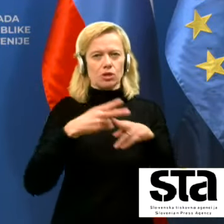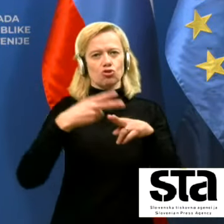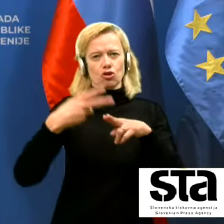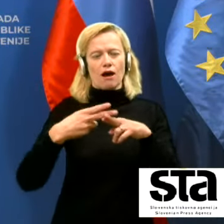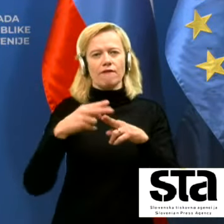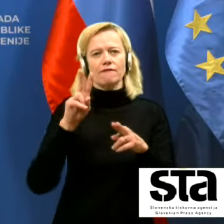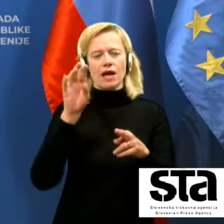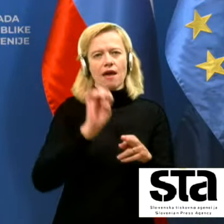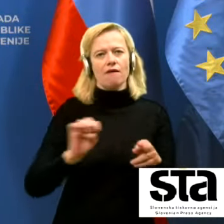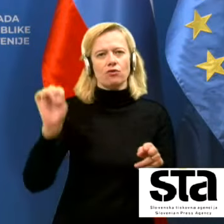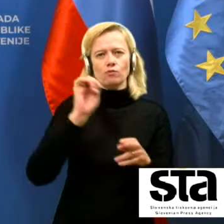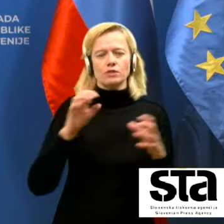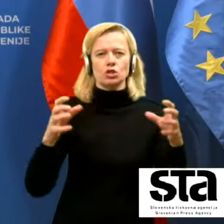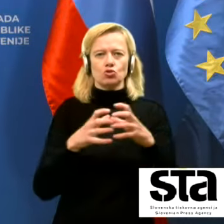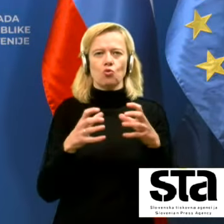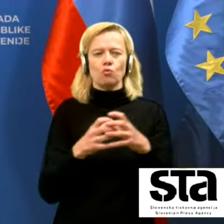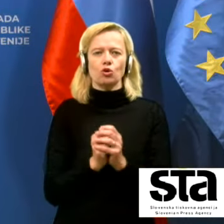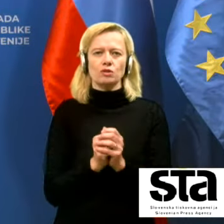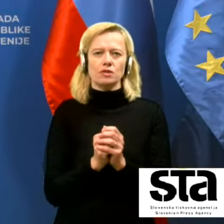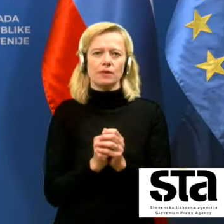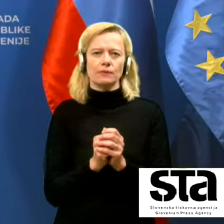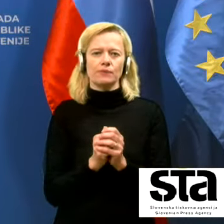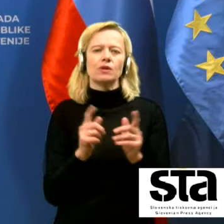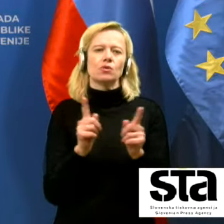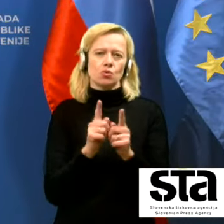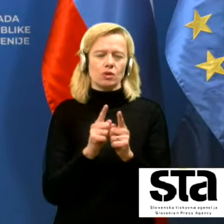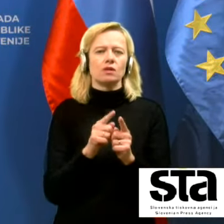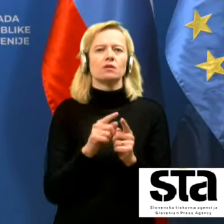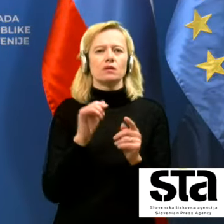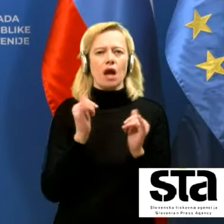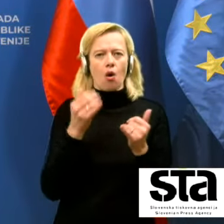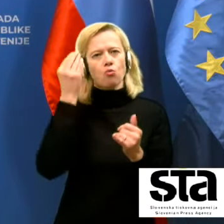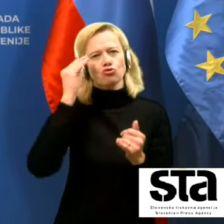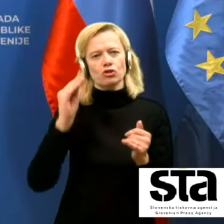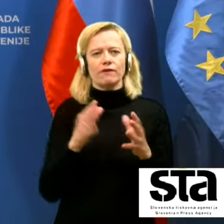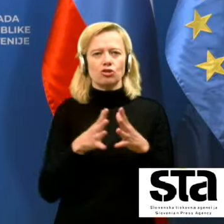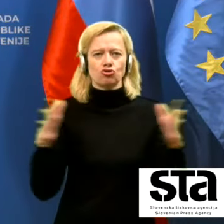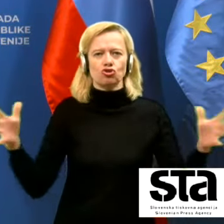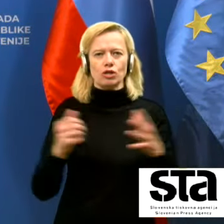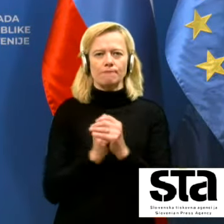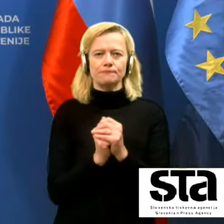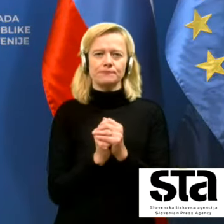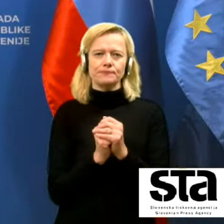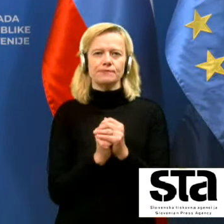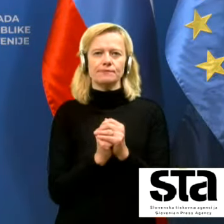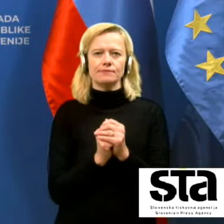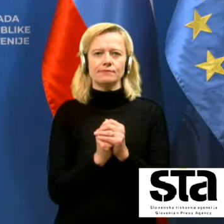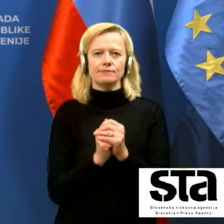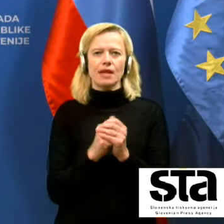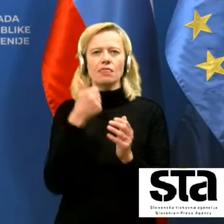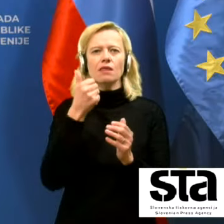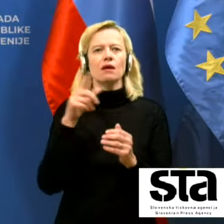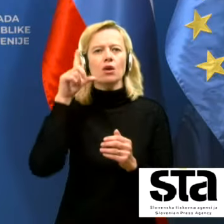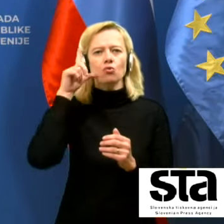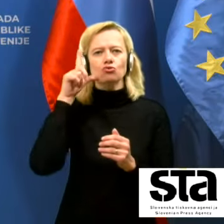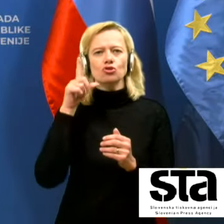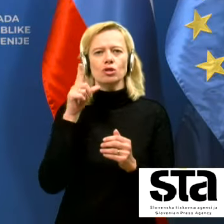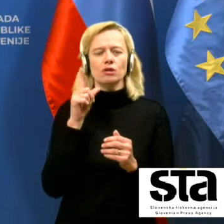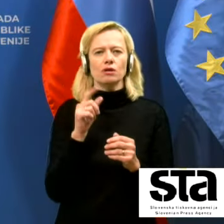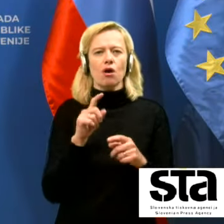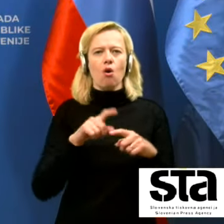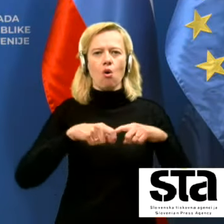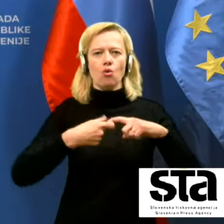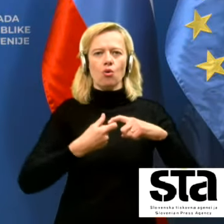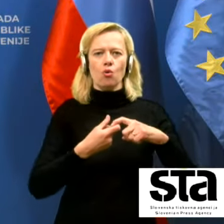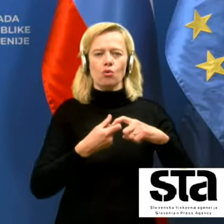skupnosti in seveda verjetno so opuštevana tudi širše. Zdaj, eno ključnih orodi